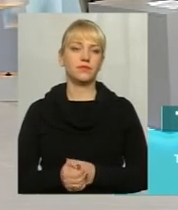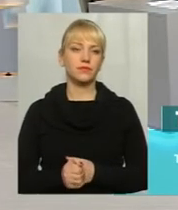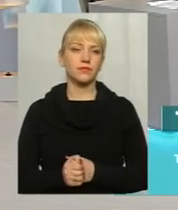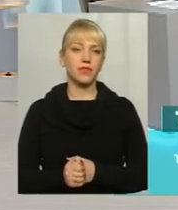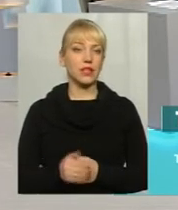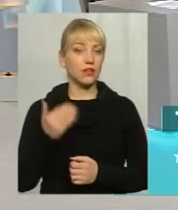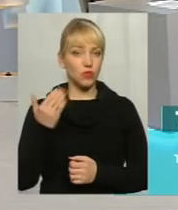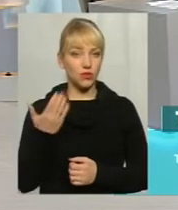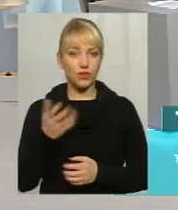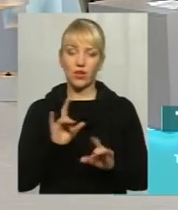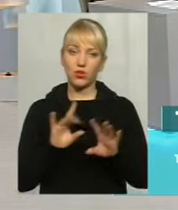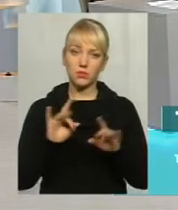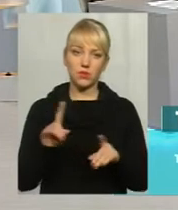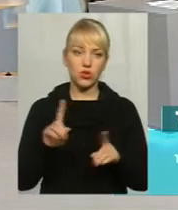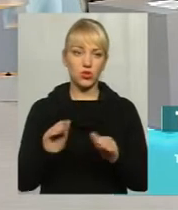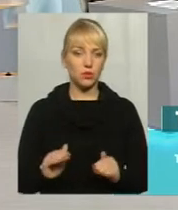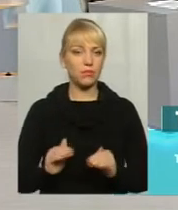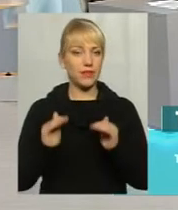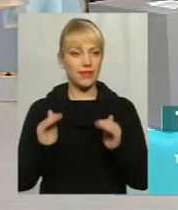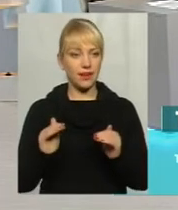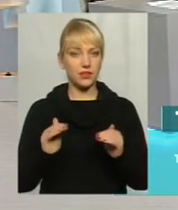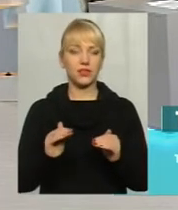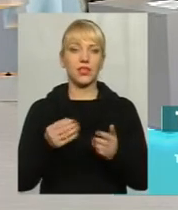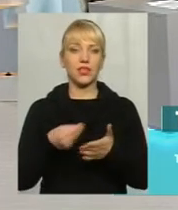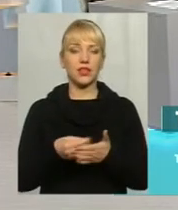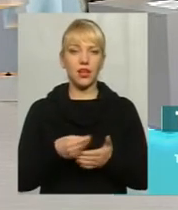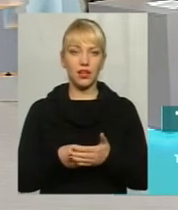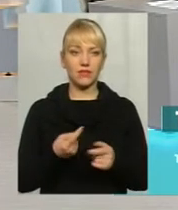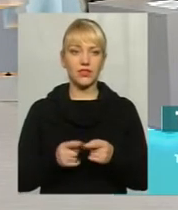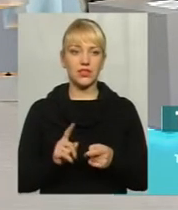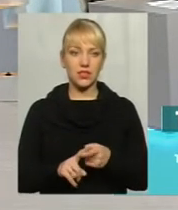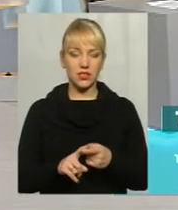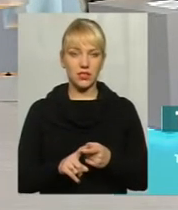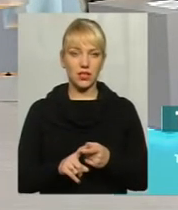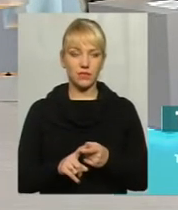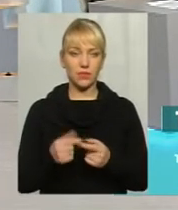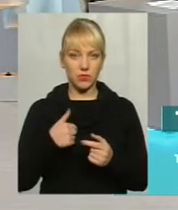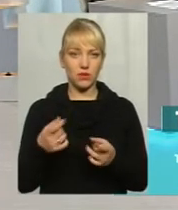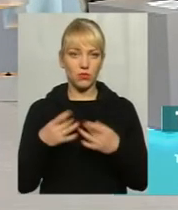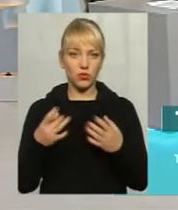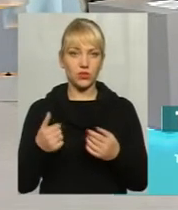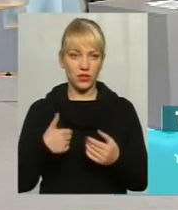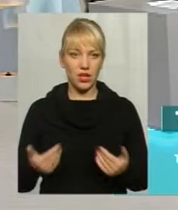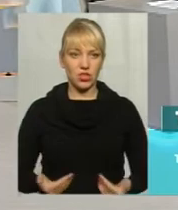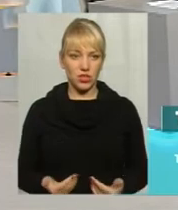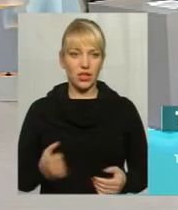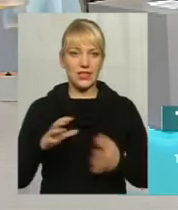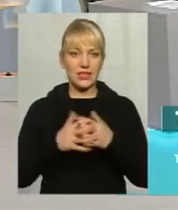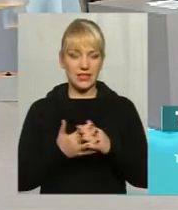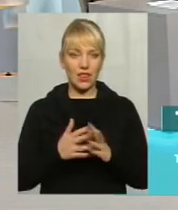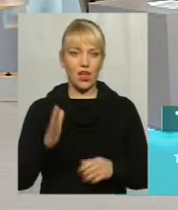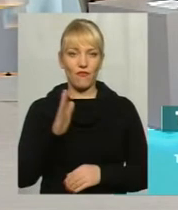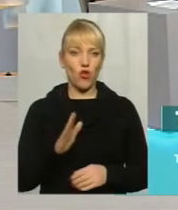Ви вас розповідаєте, щоб підняти старі, це власний проєкнє. Я десь в села, в Олександрі район.